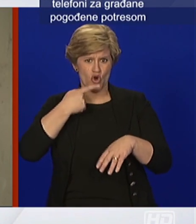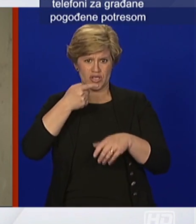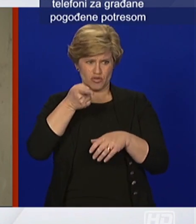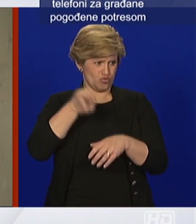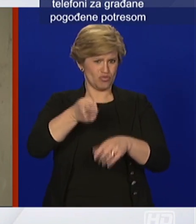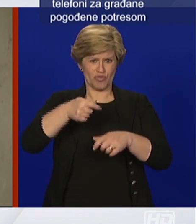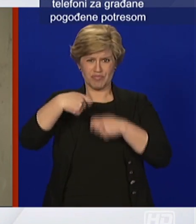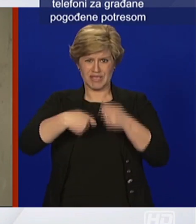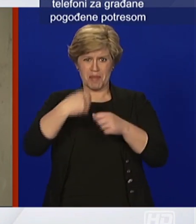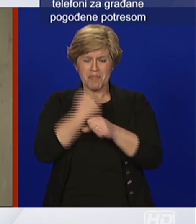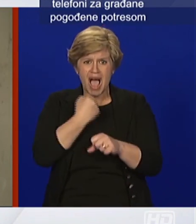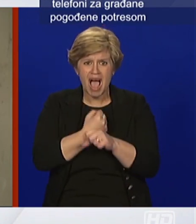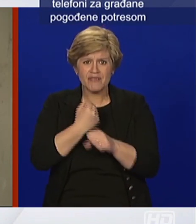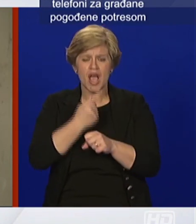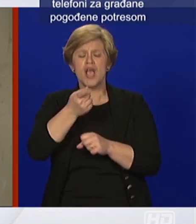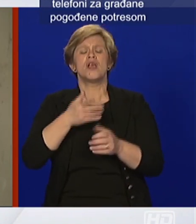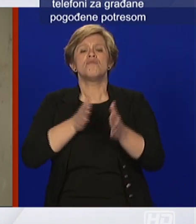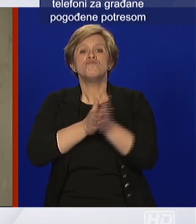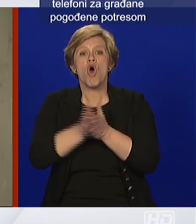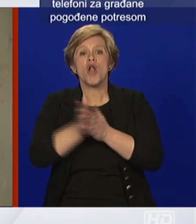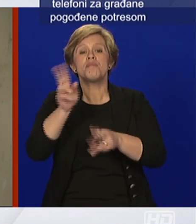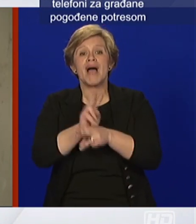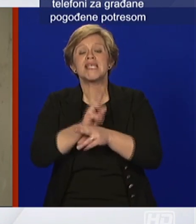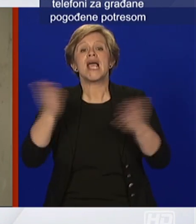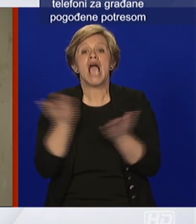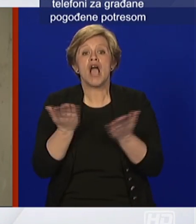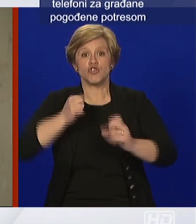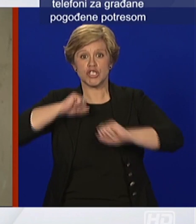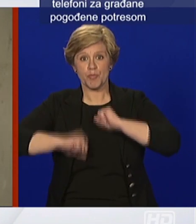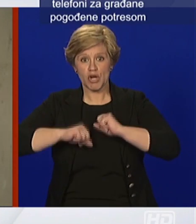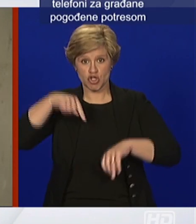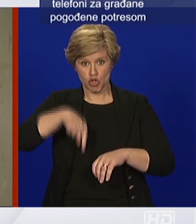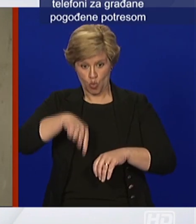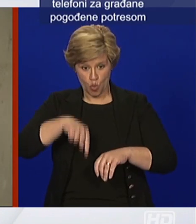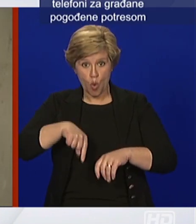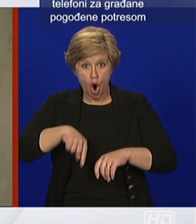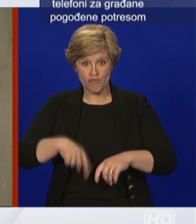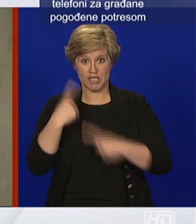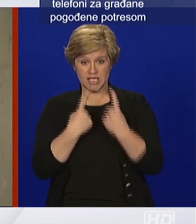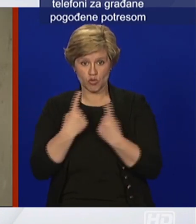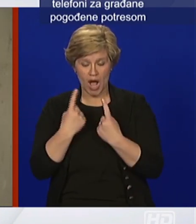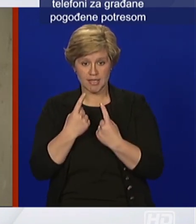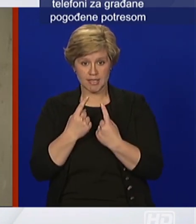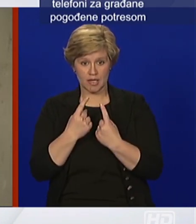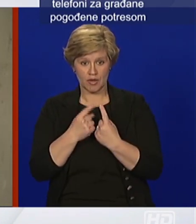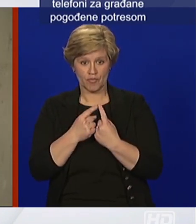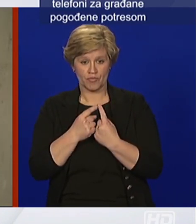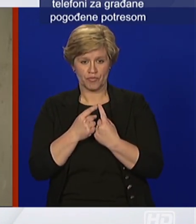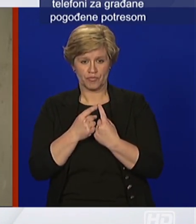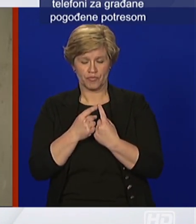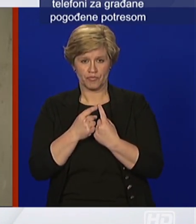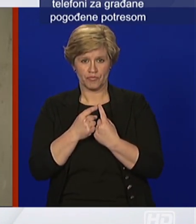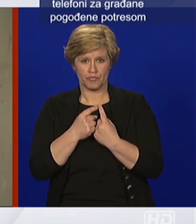vode računa kako se ponašaju u ovoj situaciji i da one ljude koji im možda